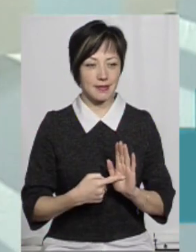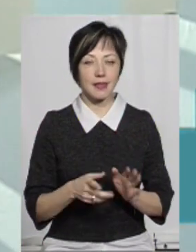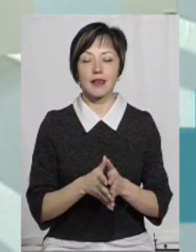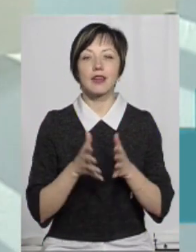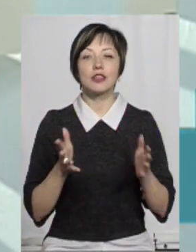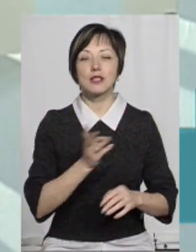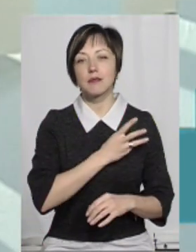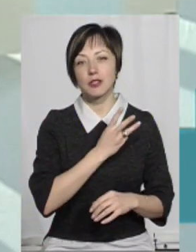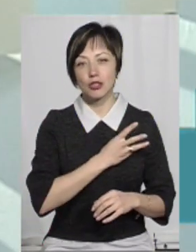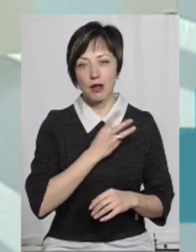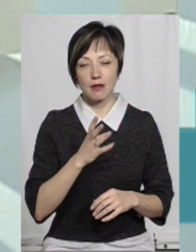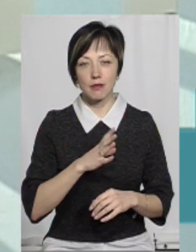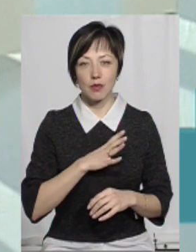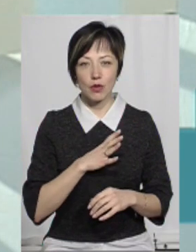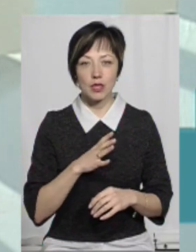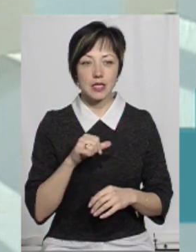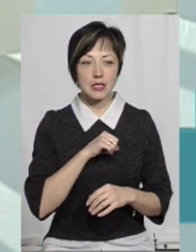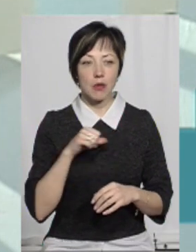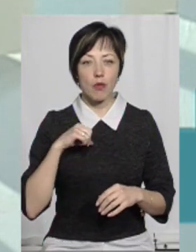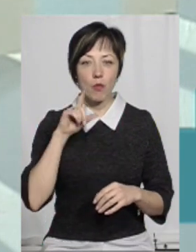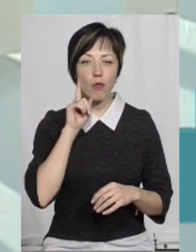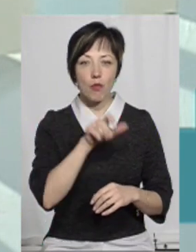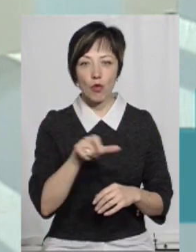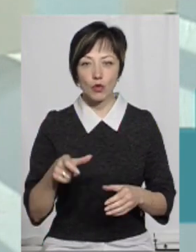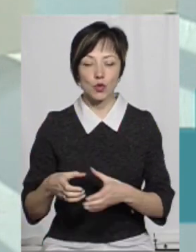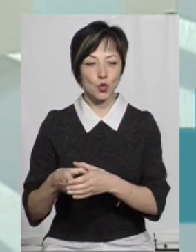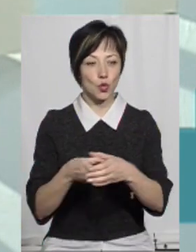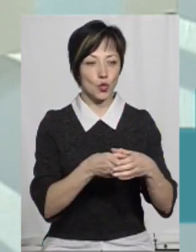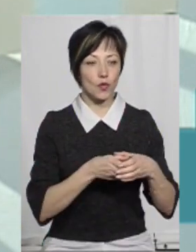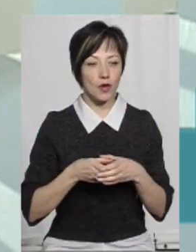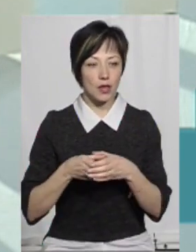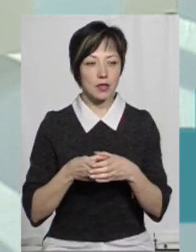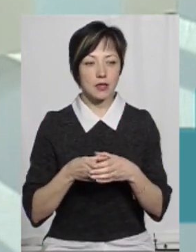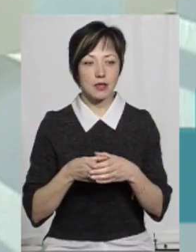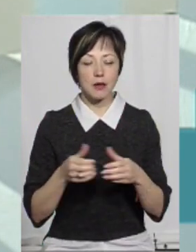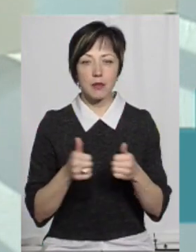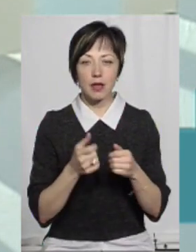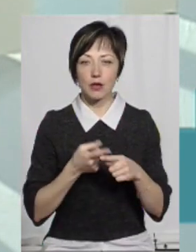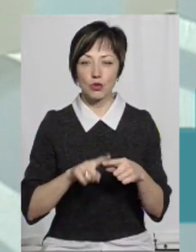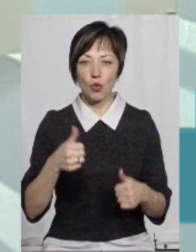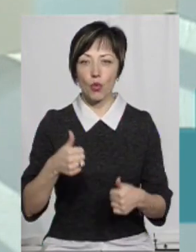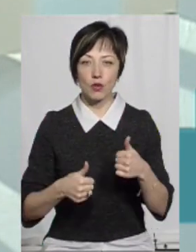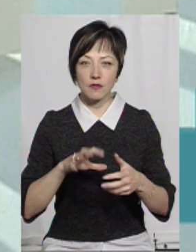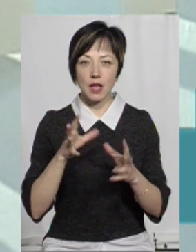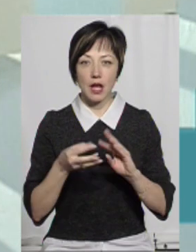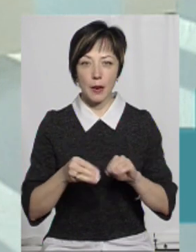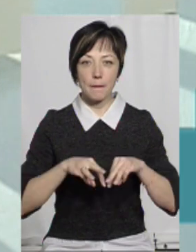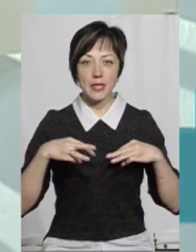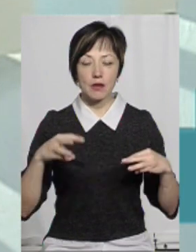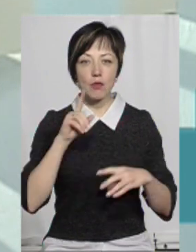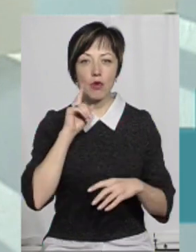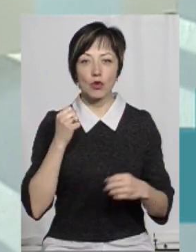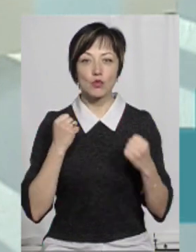це величезне бажання. Бажання самої молоді згуртуватися. Біля цього конкурсу, взагалі, Міністерство